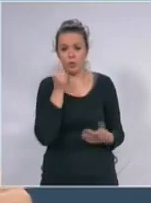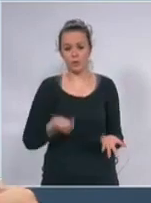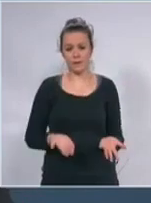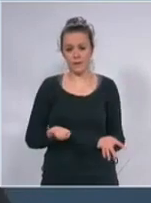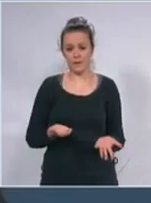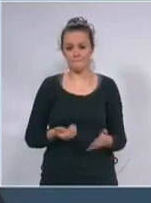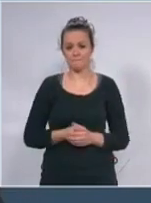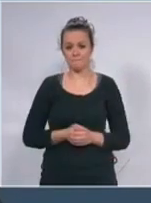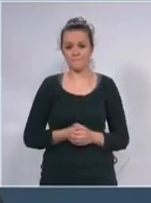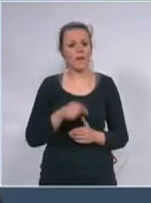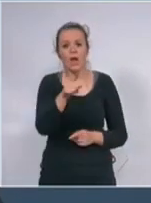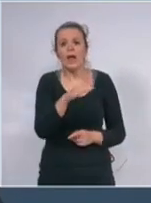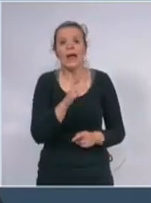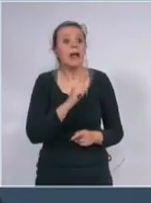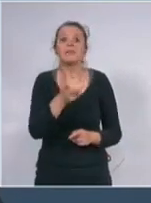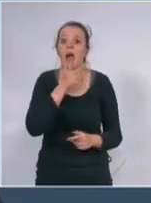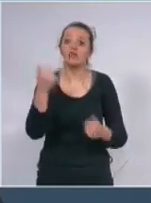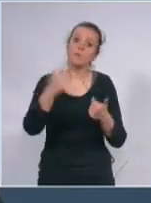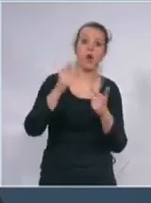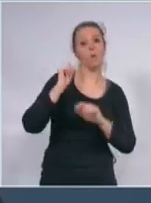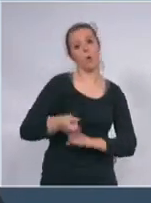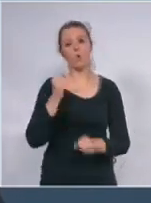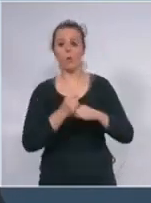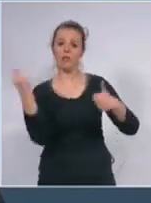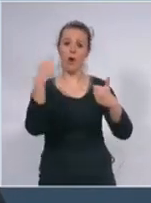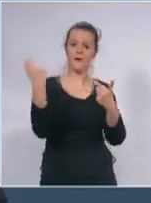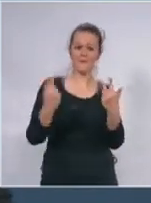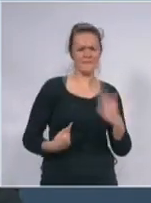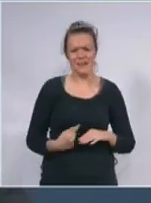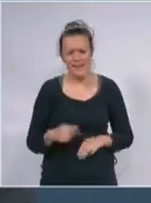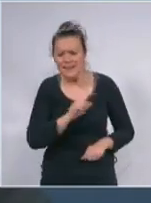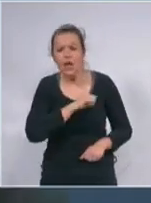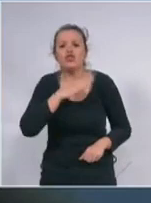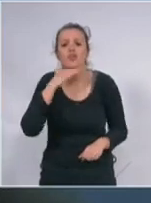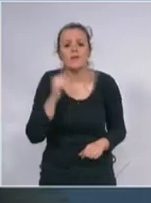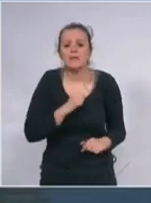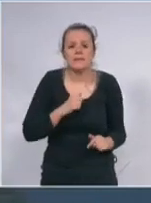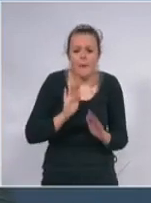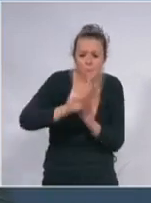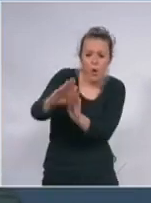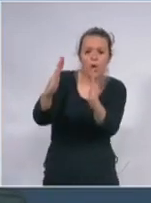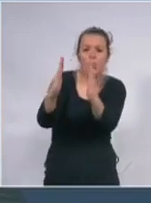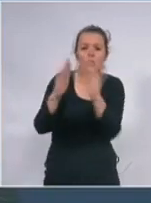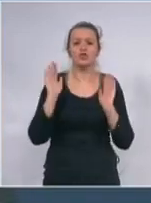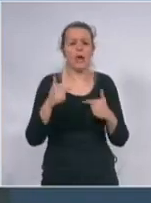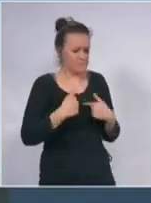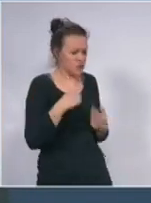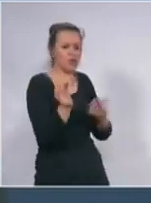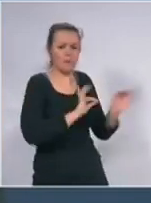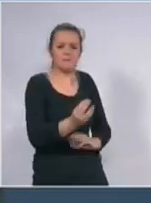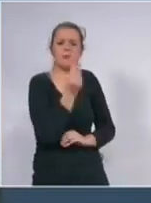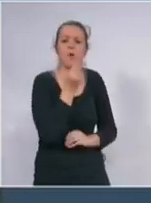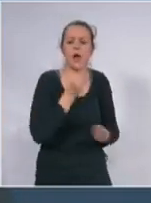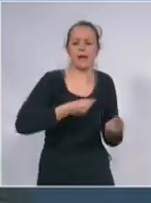samo to uradite ništa više od vas ne tražimo a mi ćemo sve drugo da uradimo da imate da jedete da